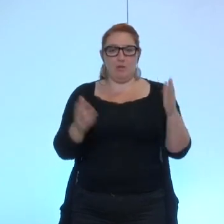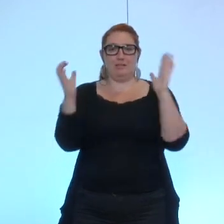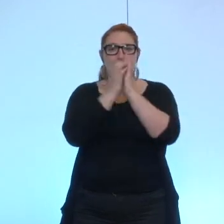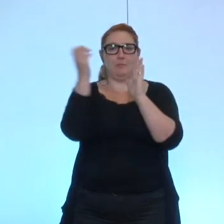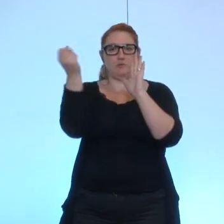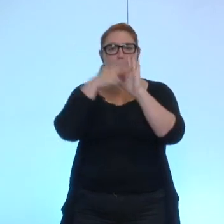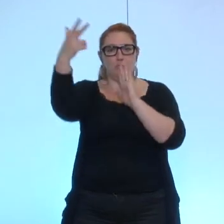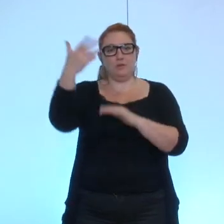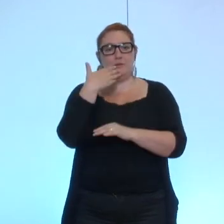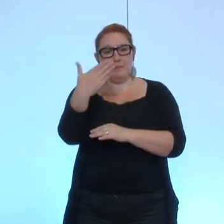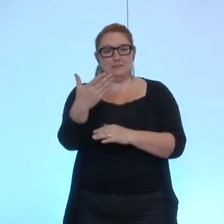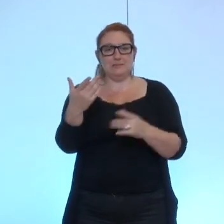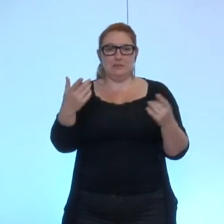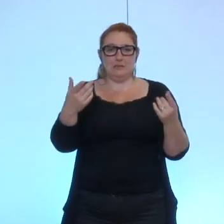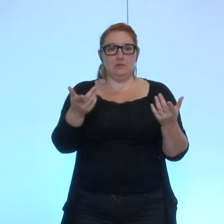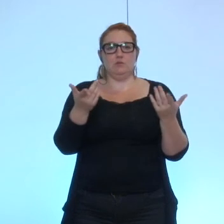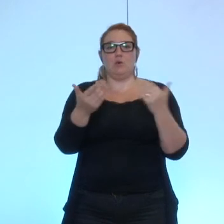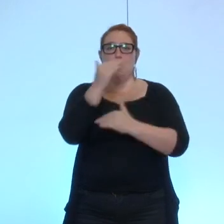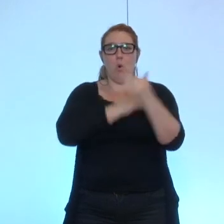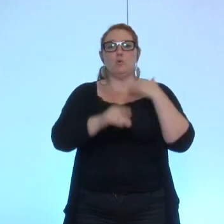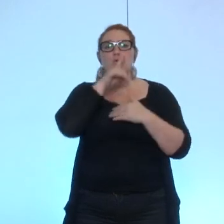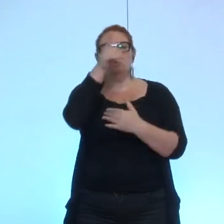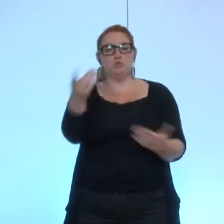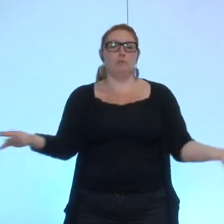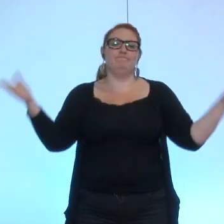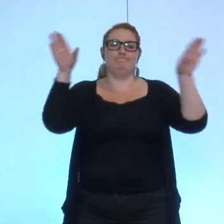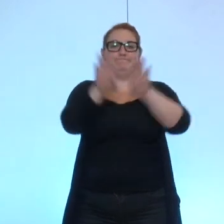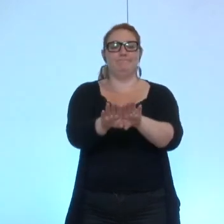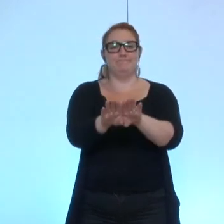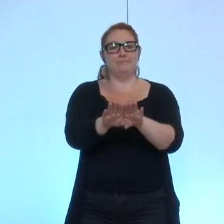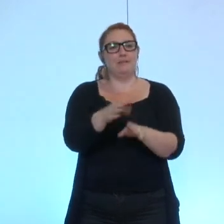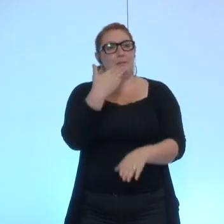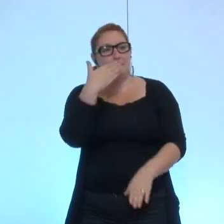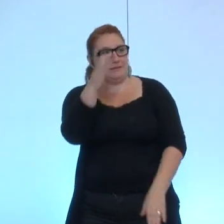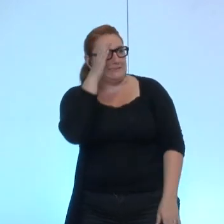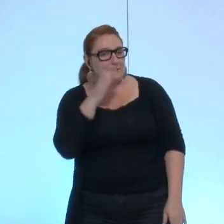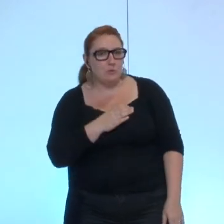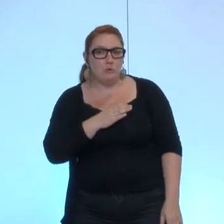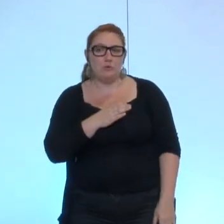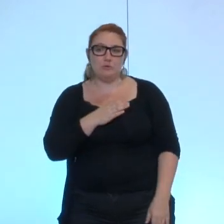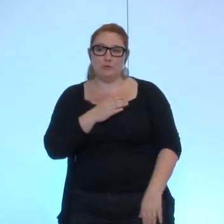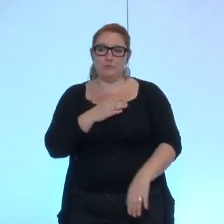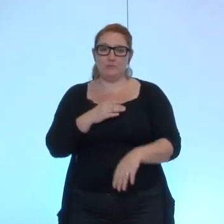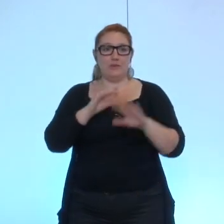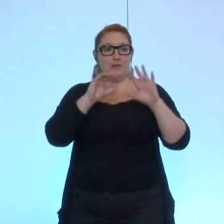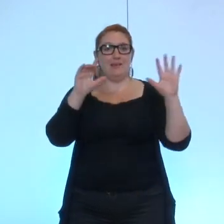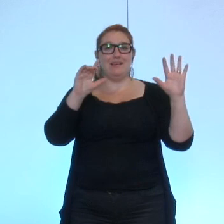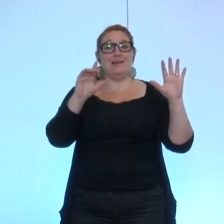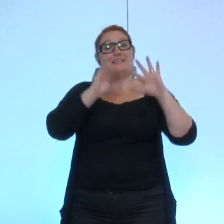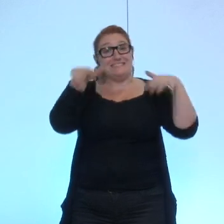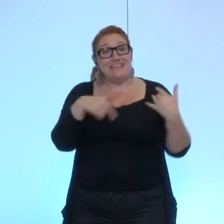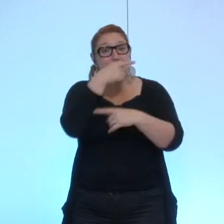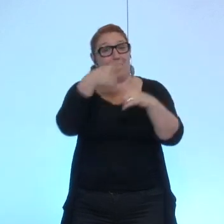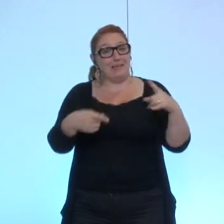est adoptée merci cela clôt l'ordre du jour je vous remercie pour votre attention c'est 7h30 passez ensemble